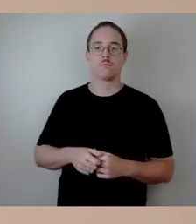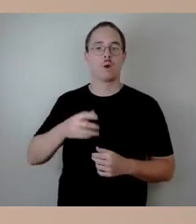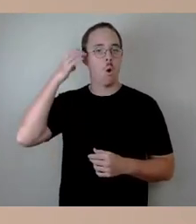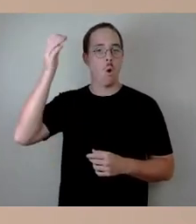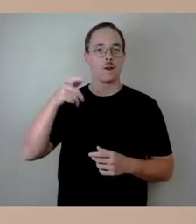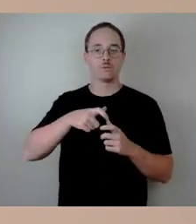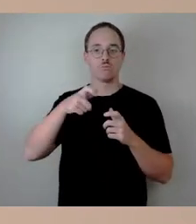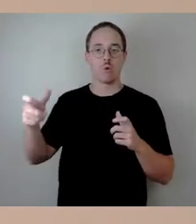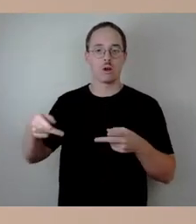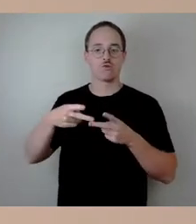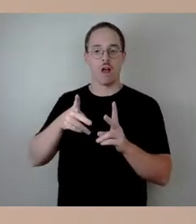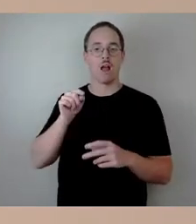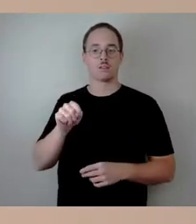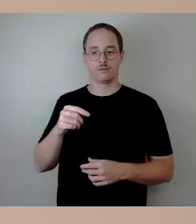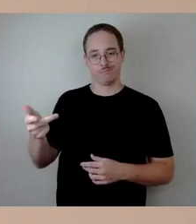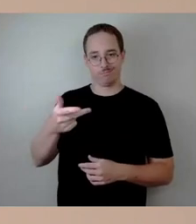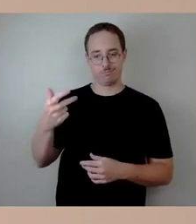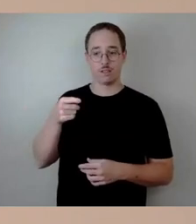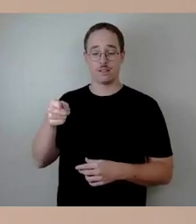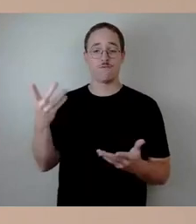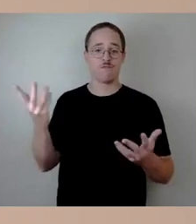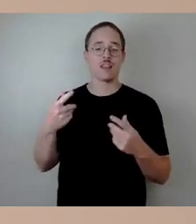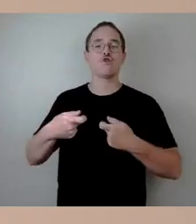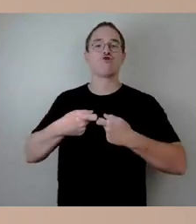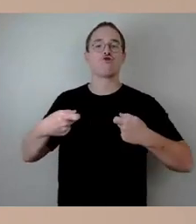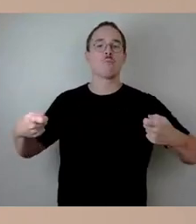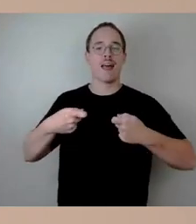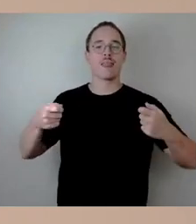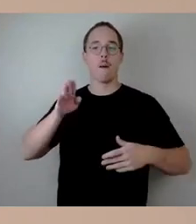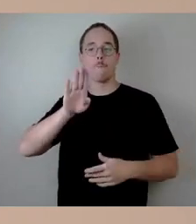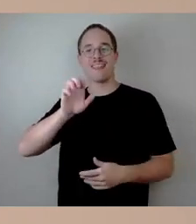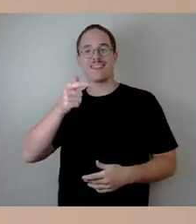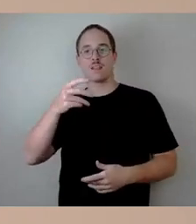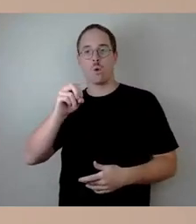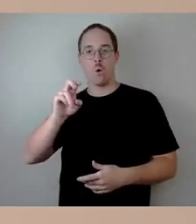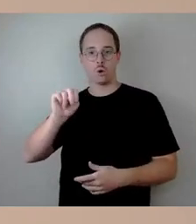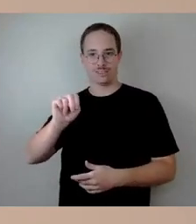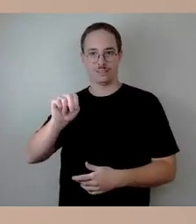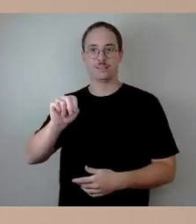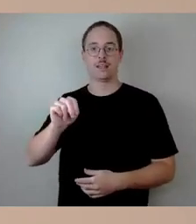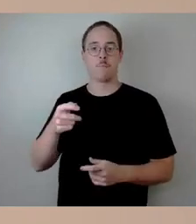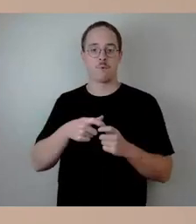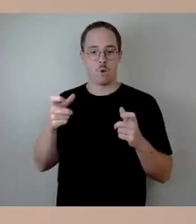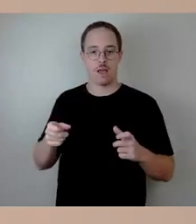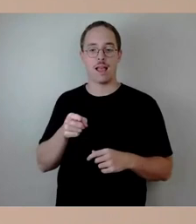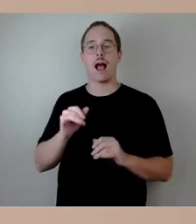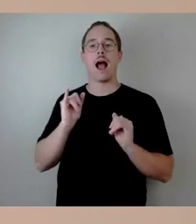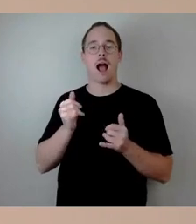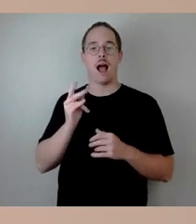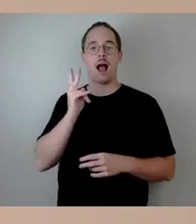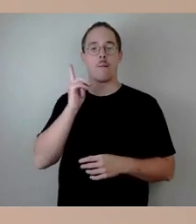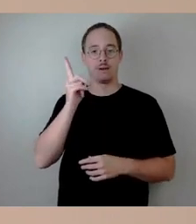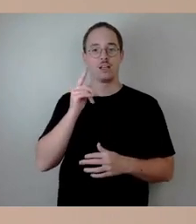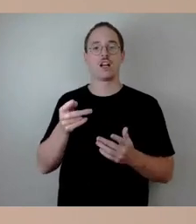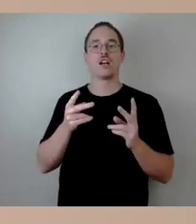tatsächlich Spannbetonbrücken, aber mit einem anderen statischen System. Wichtig ist, dass diese Brücken alle ständig